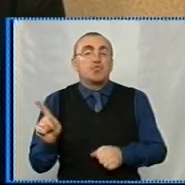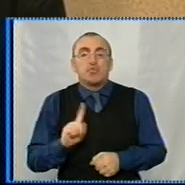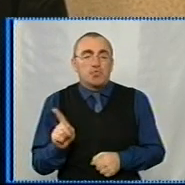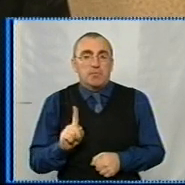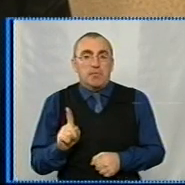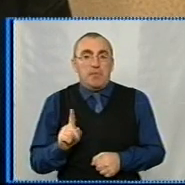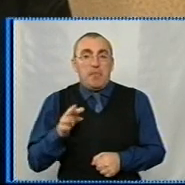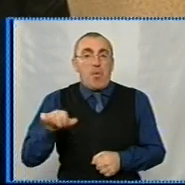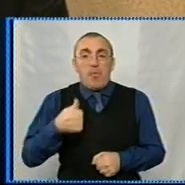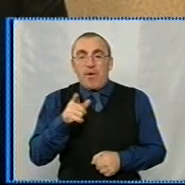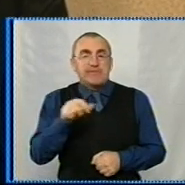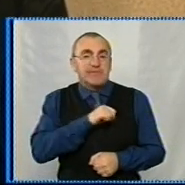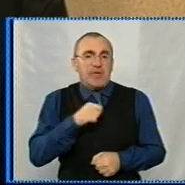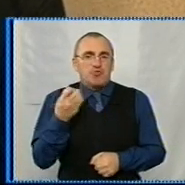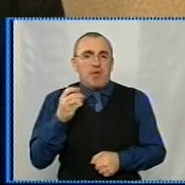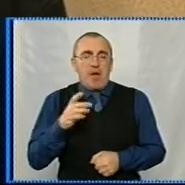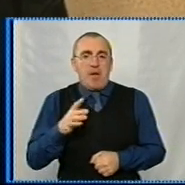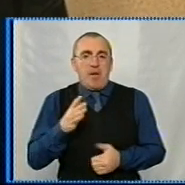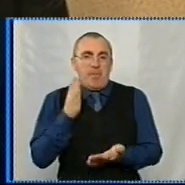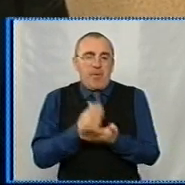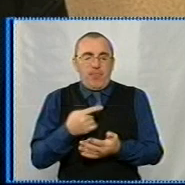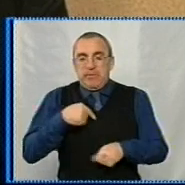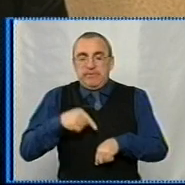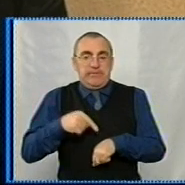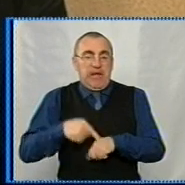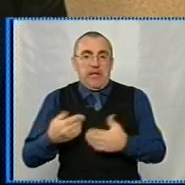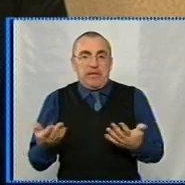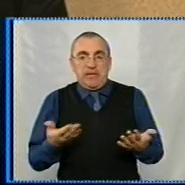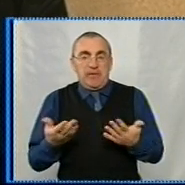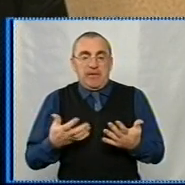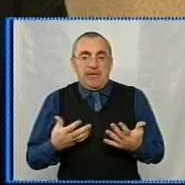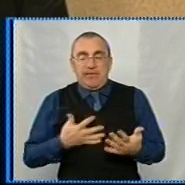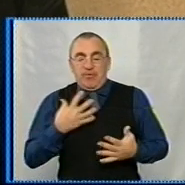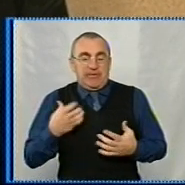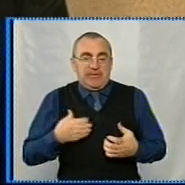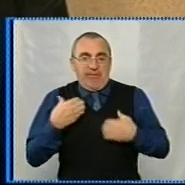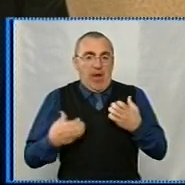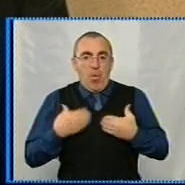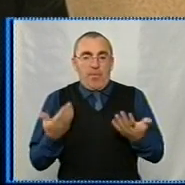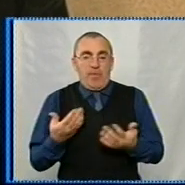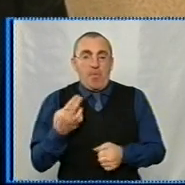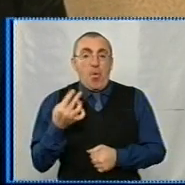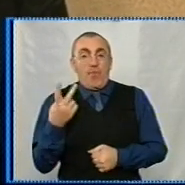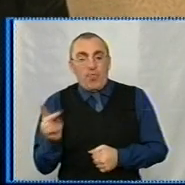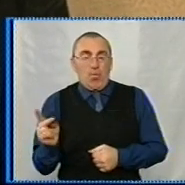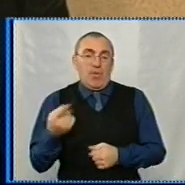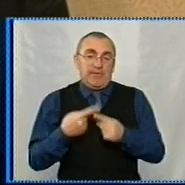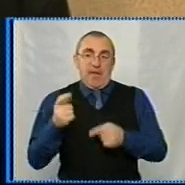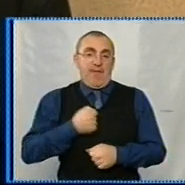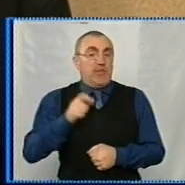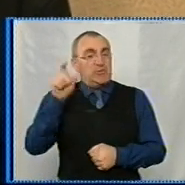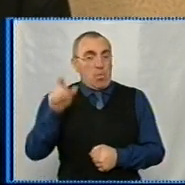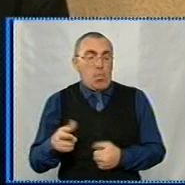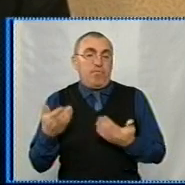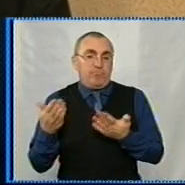ну, по-перше, вони самі ще перебували в такому стані, схвильованому, по-другому, все ж таки, це військові.